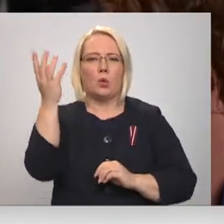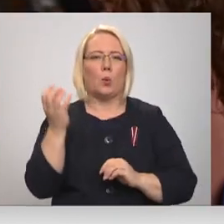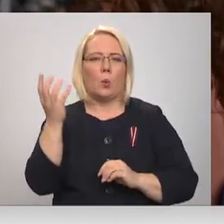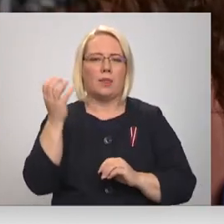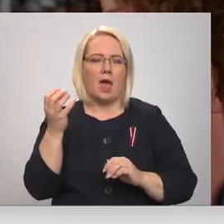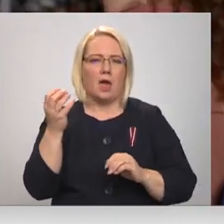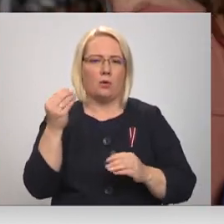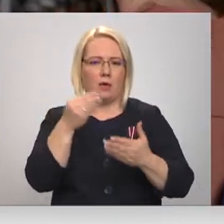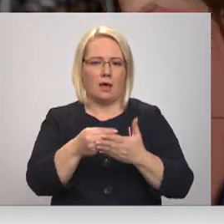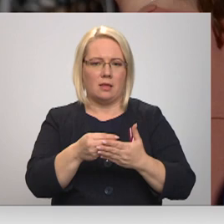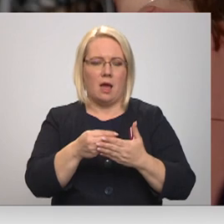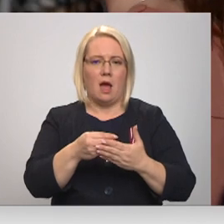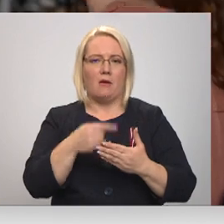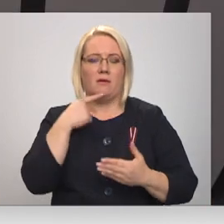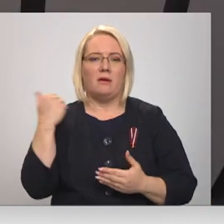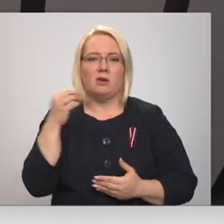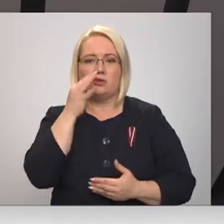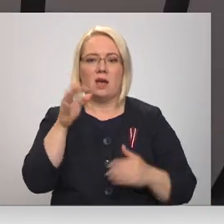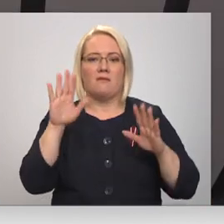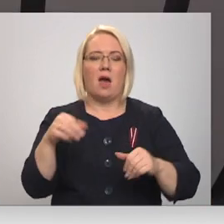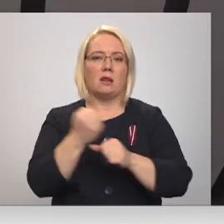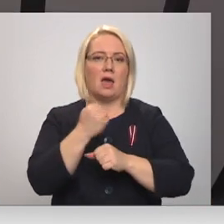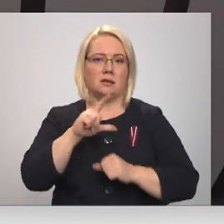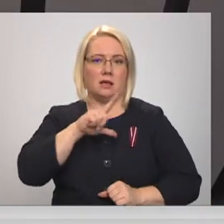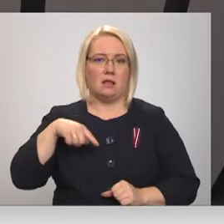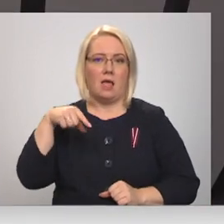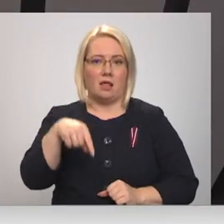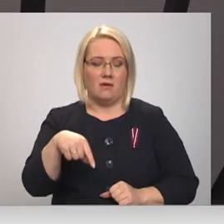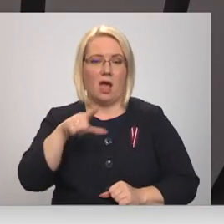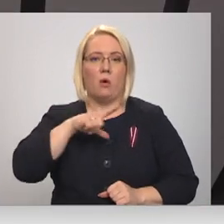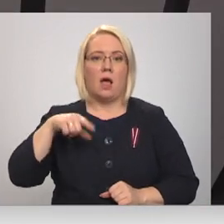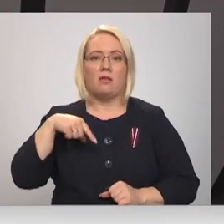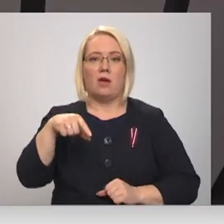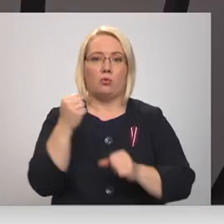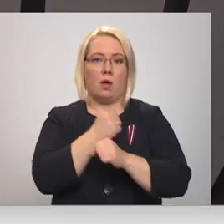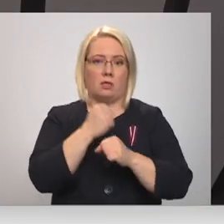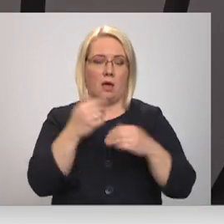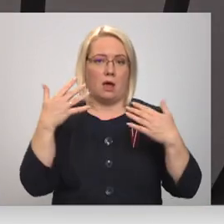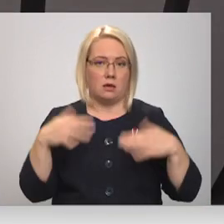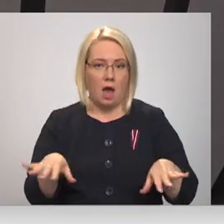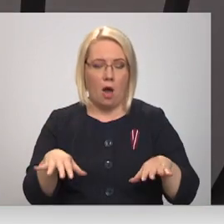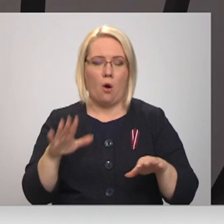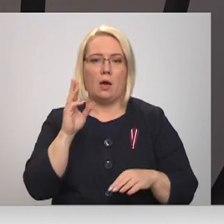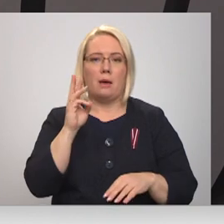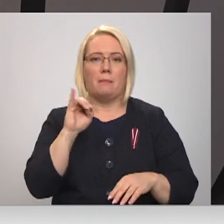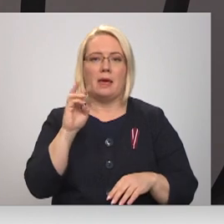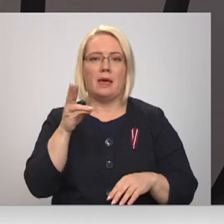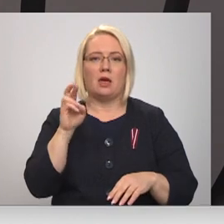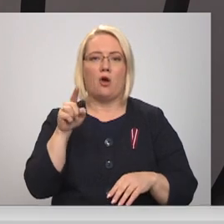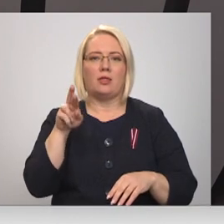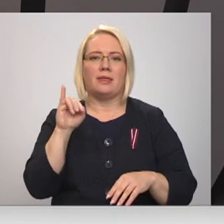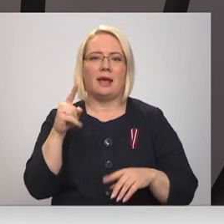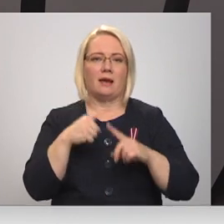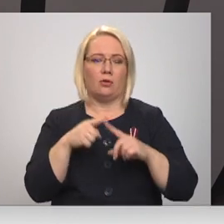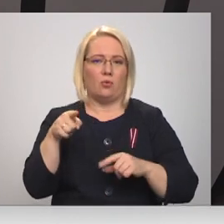Teorētiski viņas var taisīt arī Latvijā, piemēram, Latvijā tur to jau daras, citu mikrotikas, kas to dar. Bet ir skaidrs, ka tās